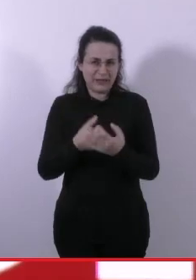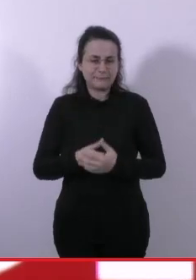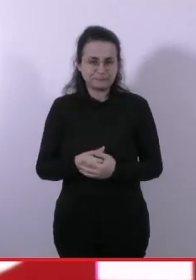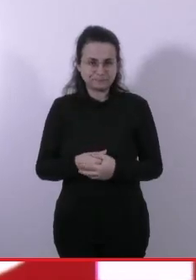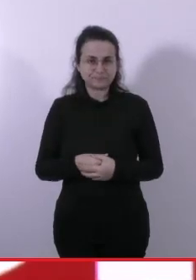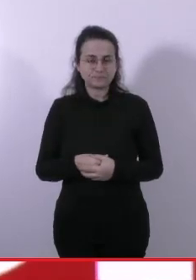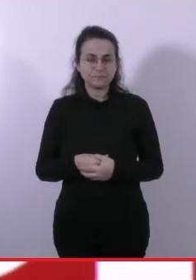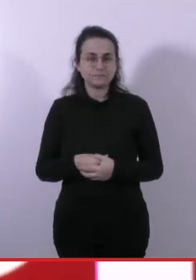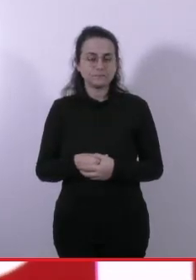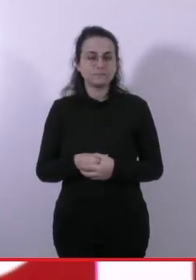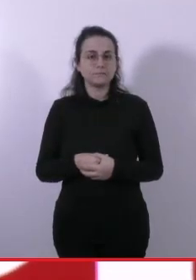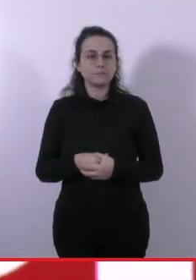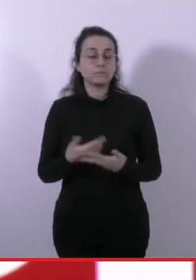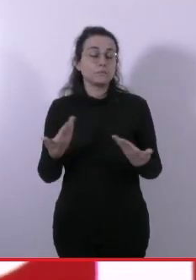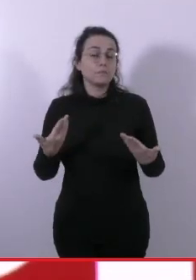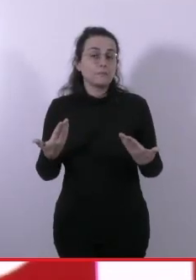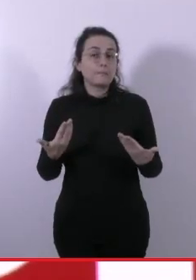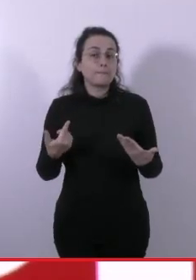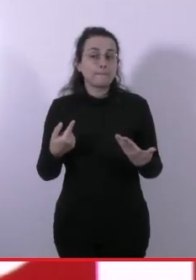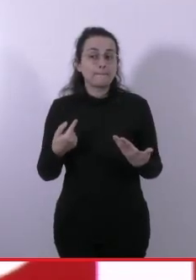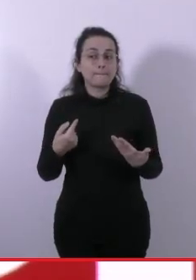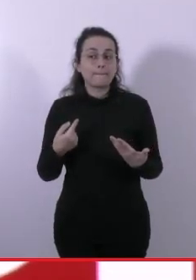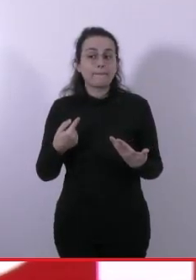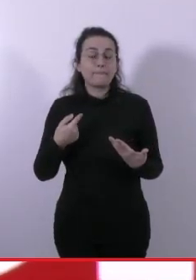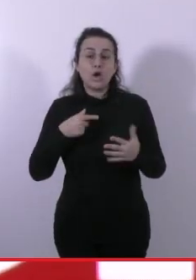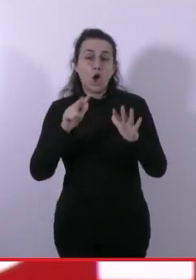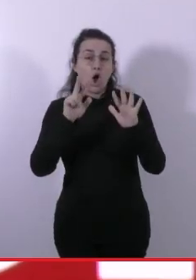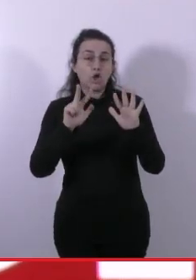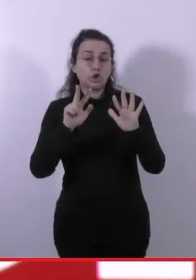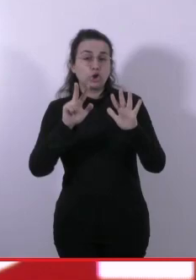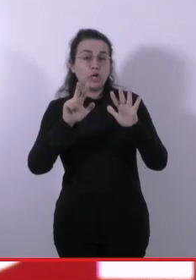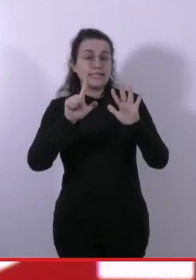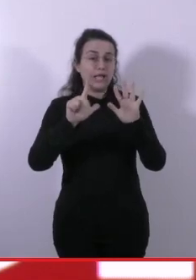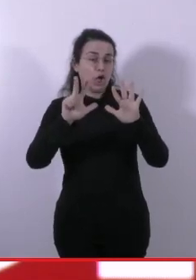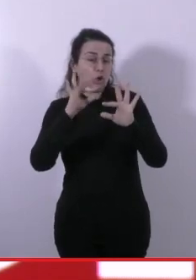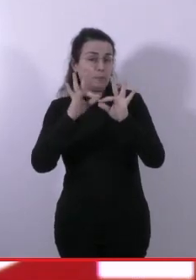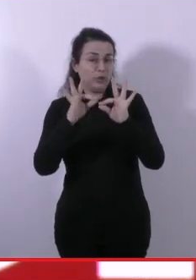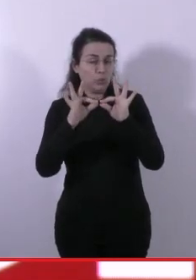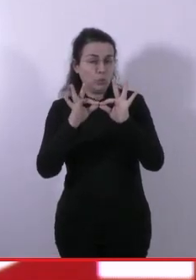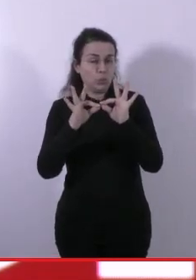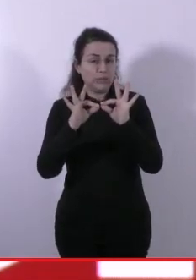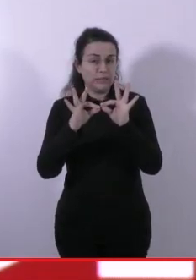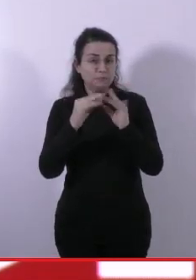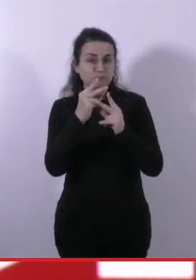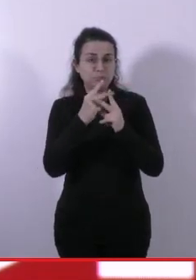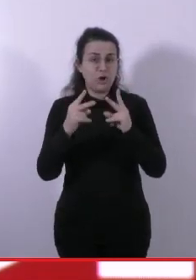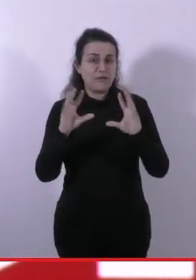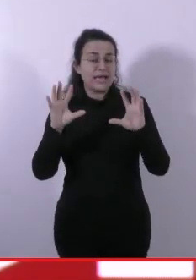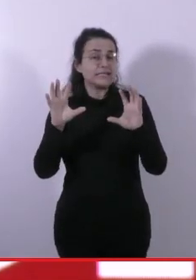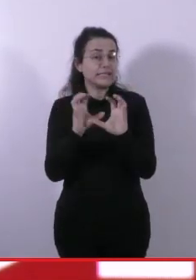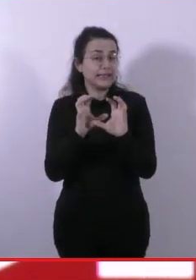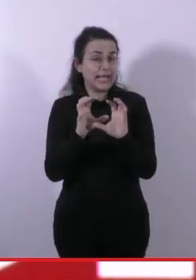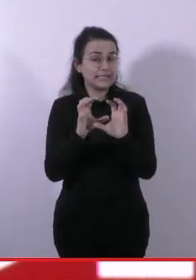Io in otto minuti, sette minuti, cercherò di sintetizzare quello che è un po'